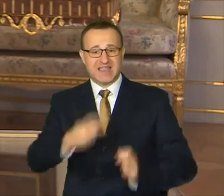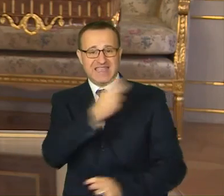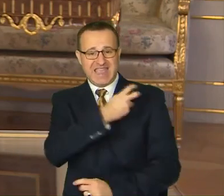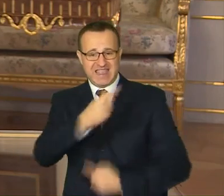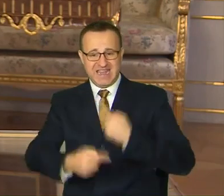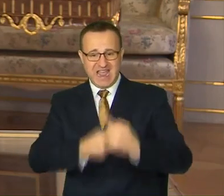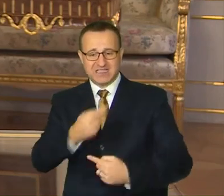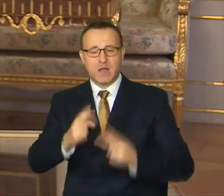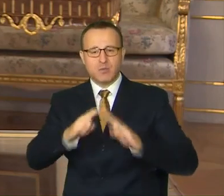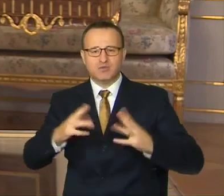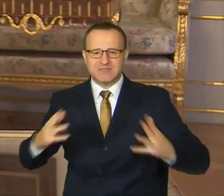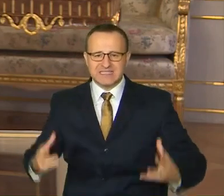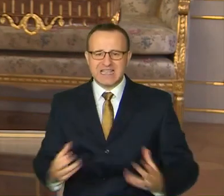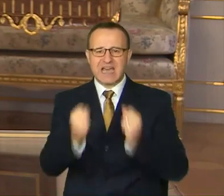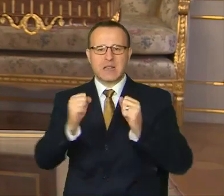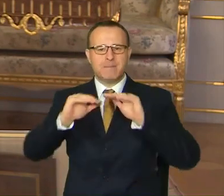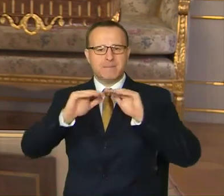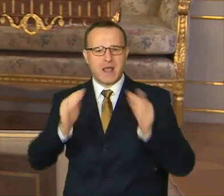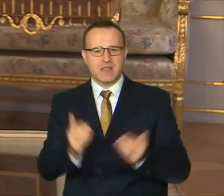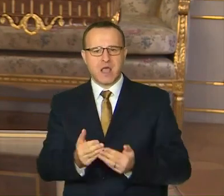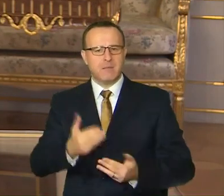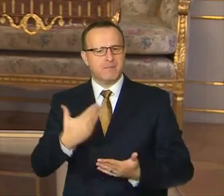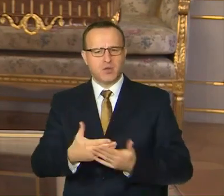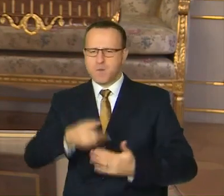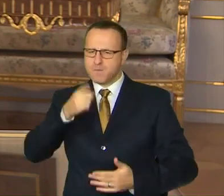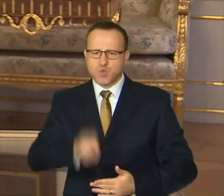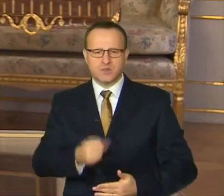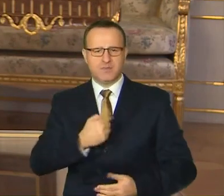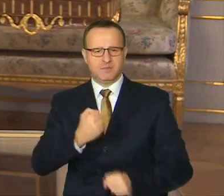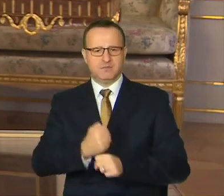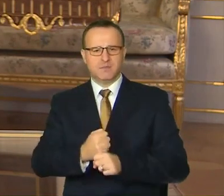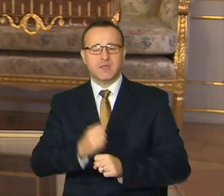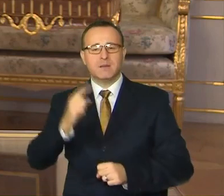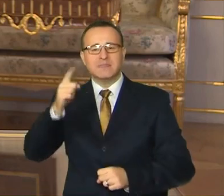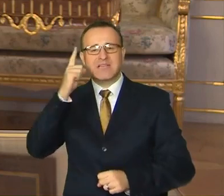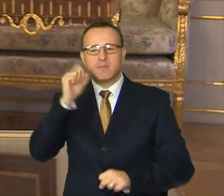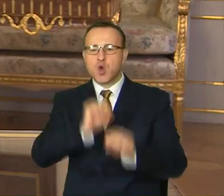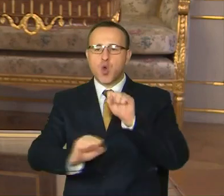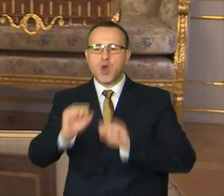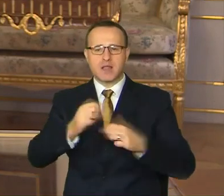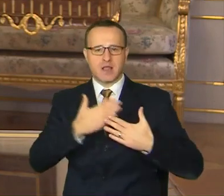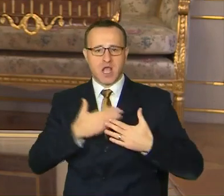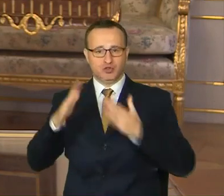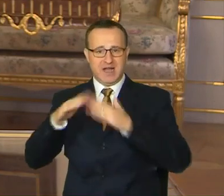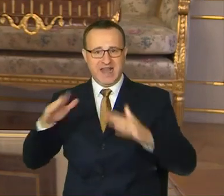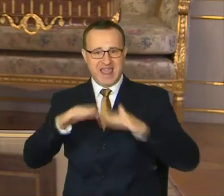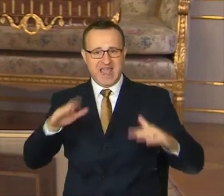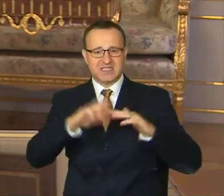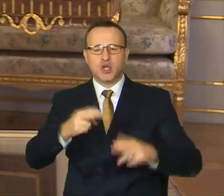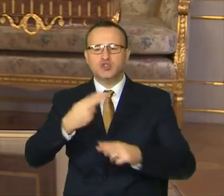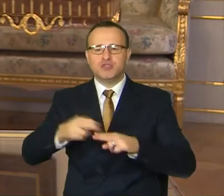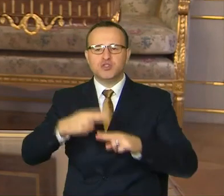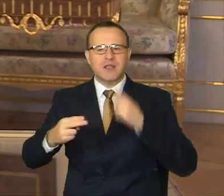kroky na záchranu planéty, preto musíme konať. Postarajme sa o ochranu našich lesov, o čistotu